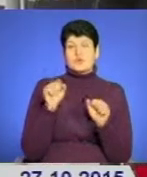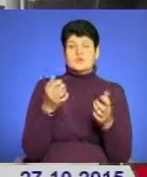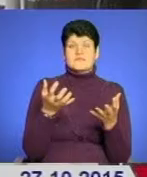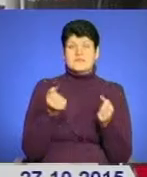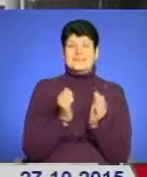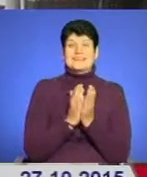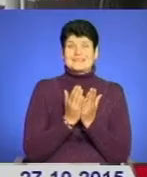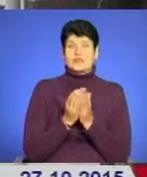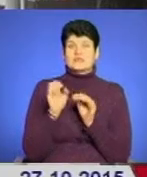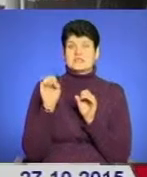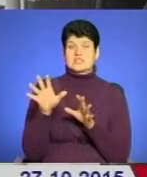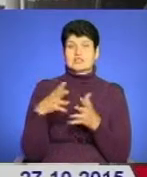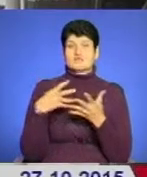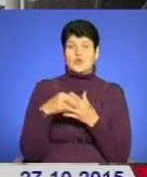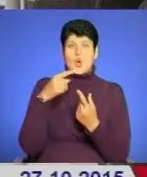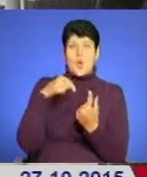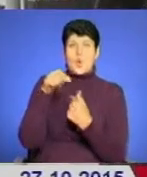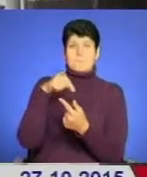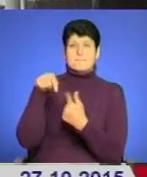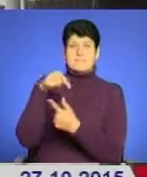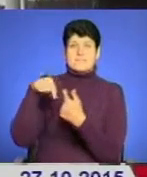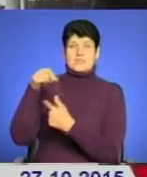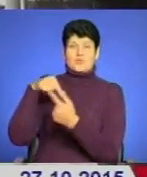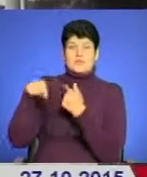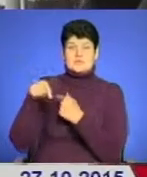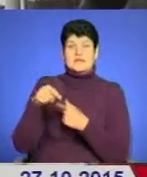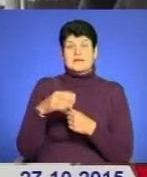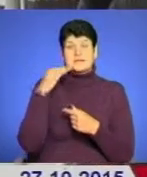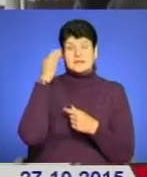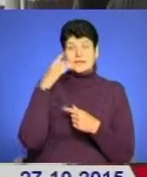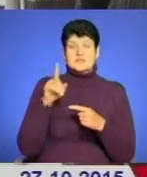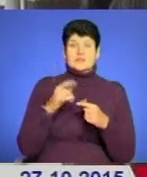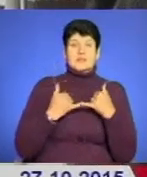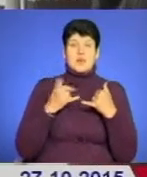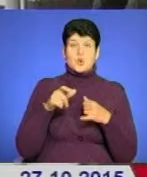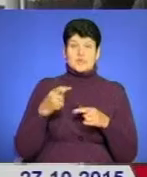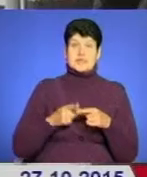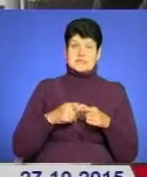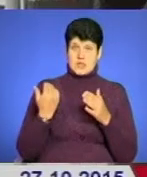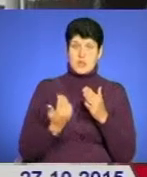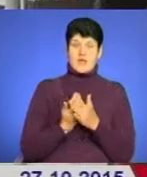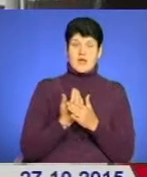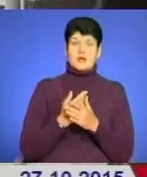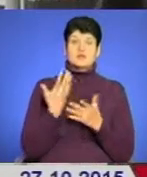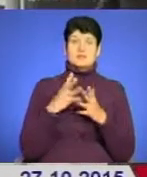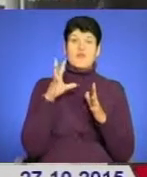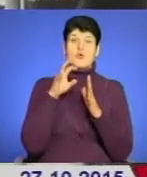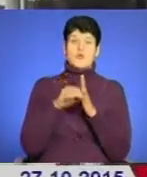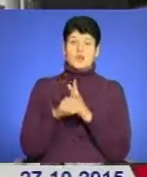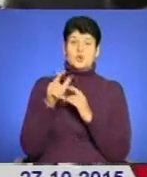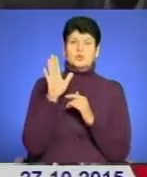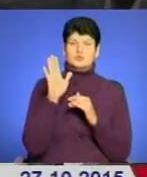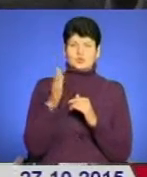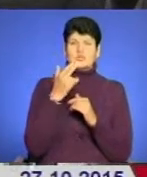залишити свою і обмінюватися таким чином. Здається, що для людей це щось нове, але якщо це впроваджувати, люди будуть